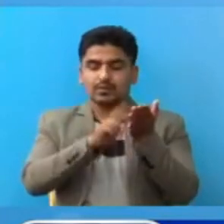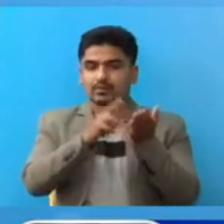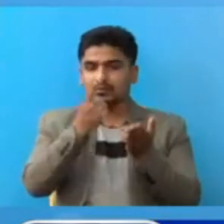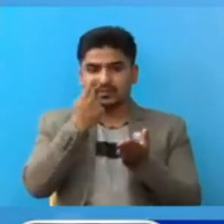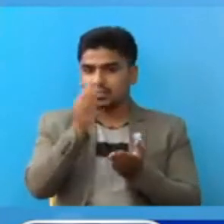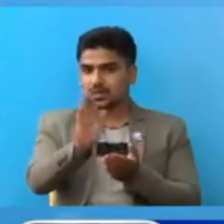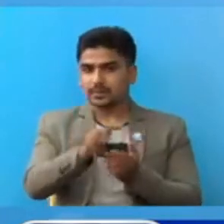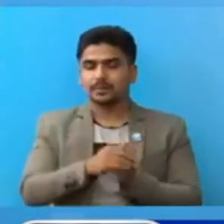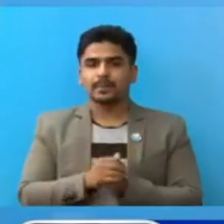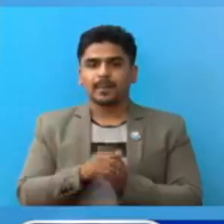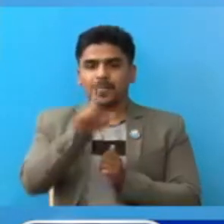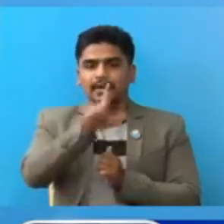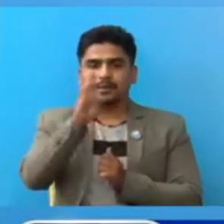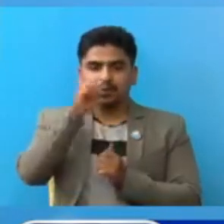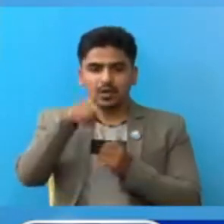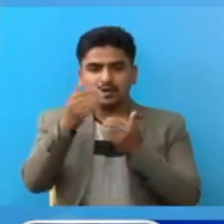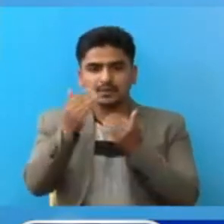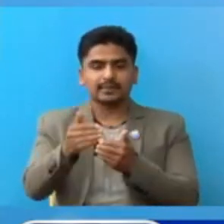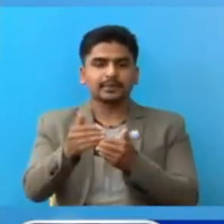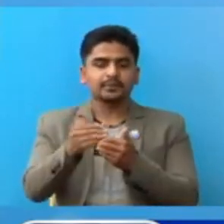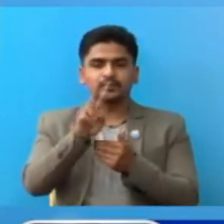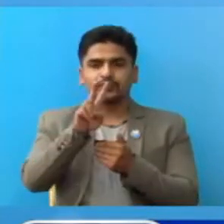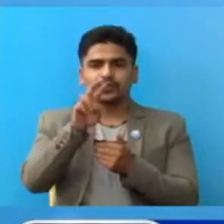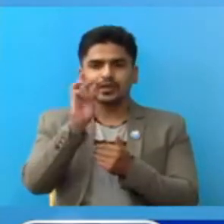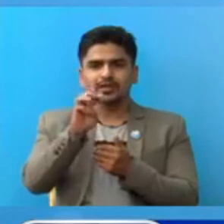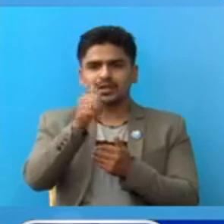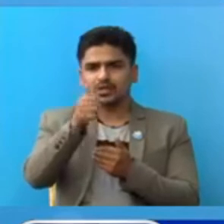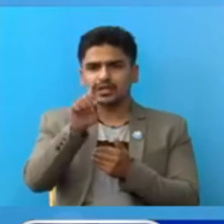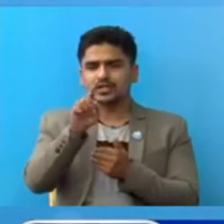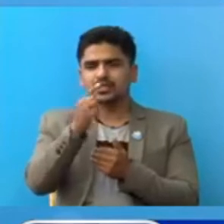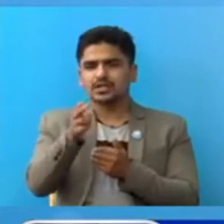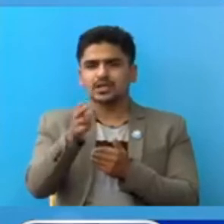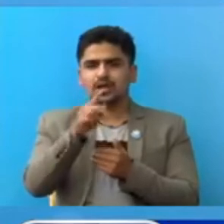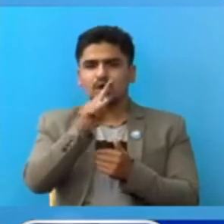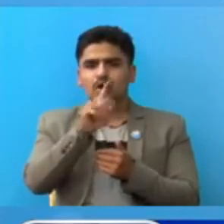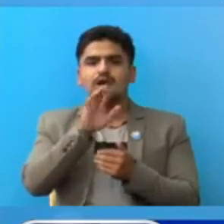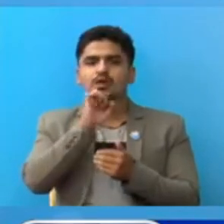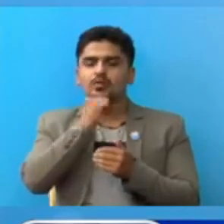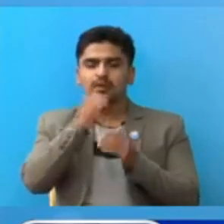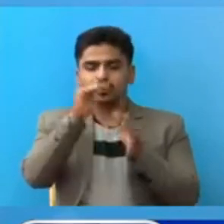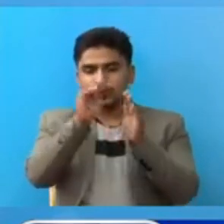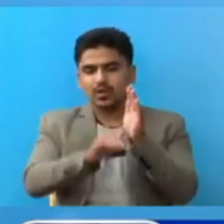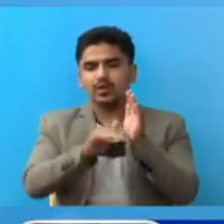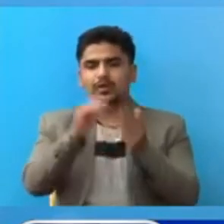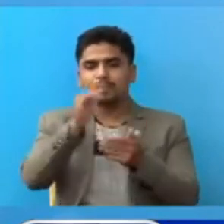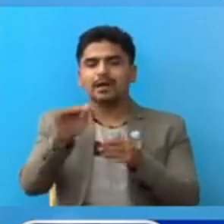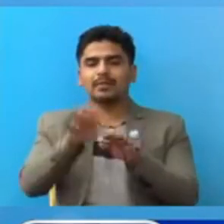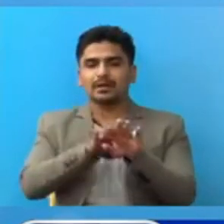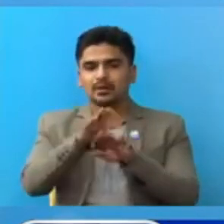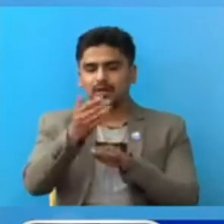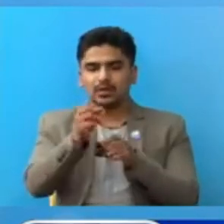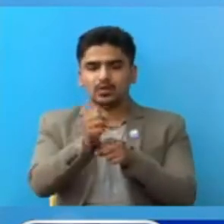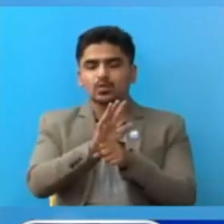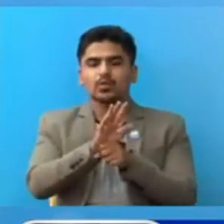देखीन चा नेपाल मां हाल सम्मां 2021 जना अठार बर्ष मुनिका बाल बाली का लाई